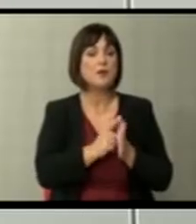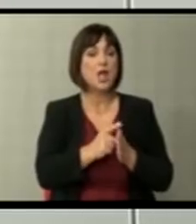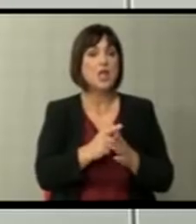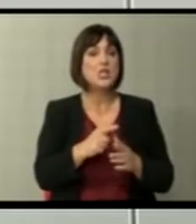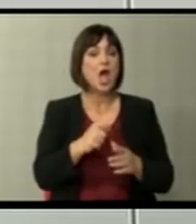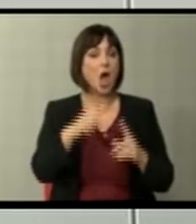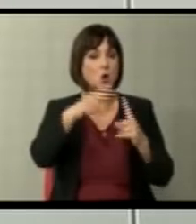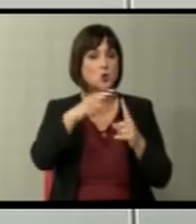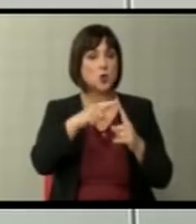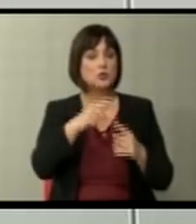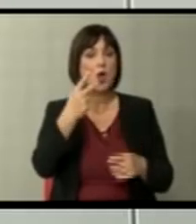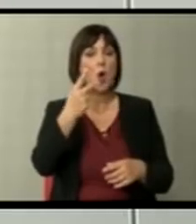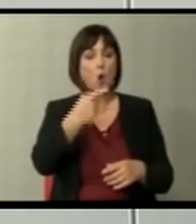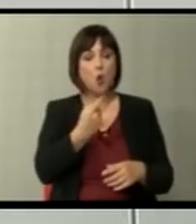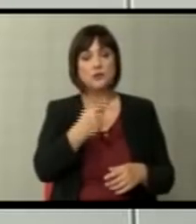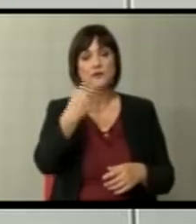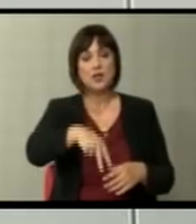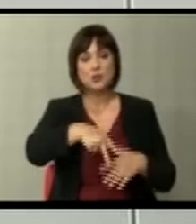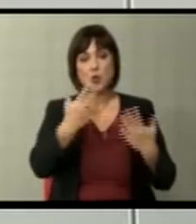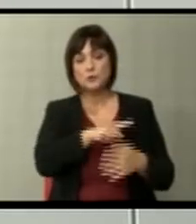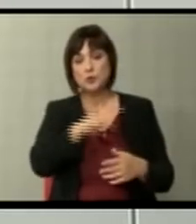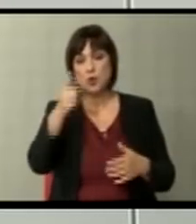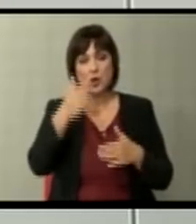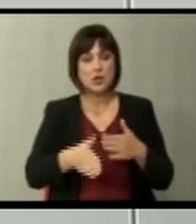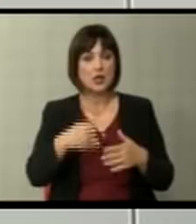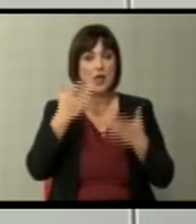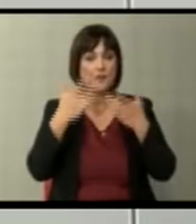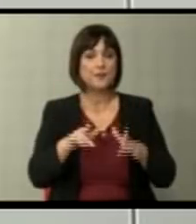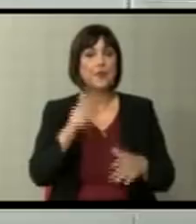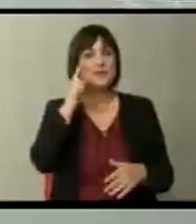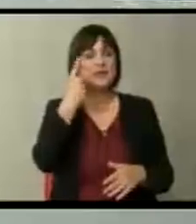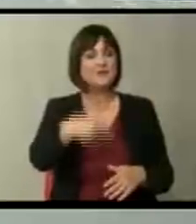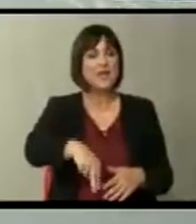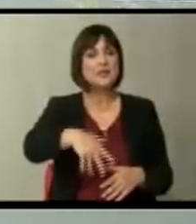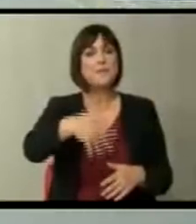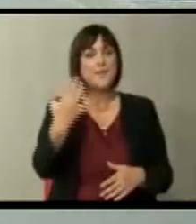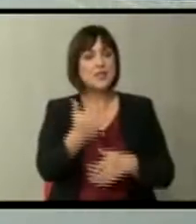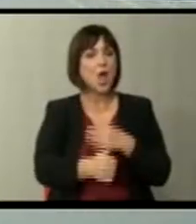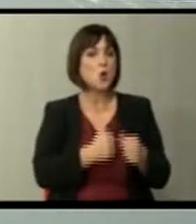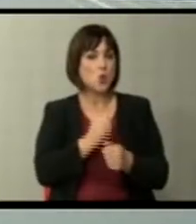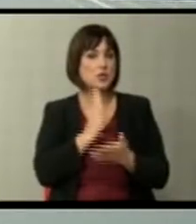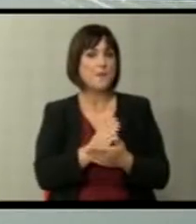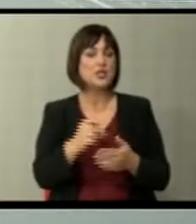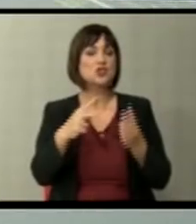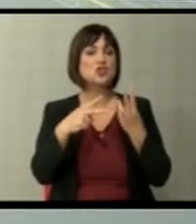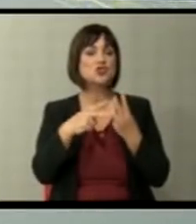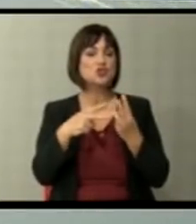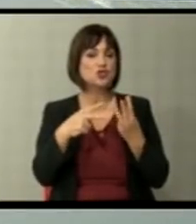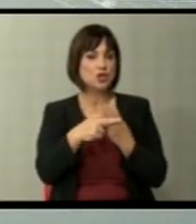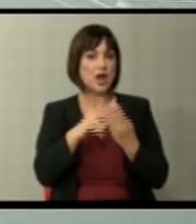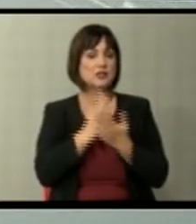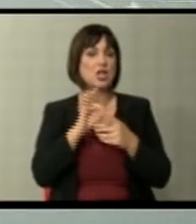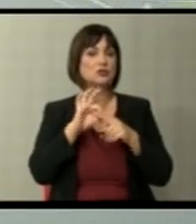Гурјевски, веломо 2008 до неговото заминување. Но тава 2005 година, тогаш беше Ширак начало на